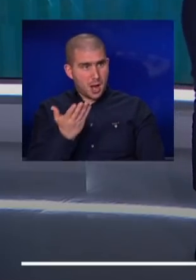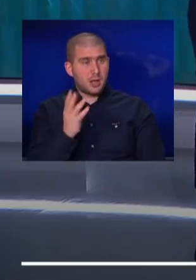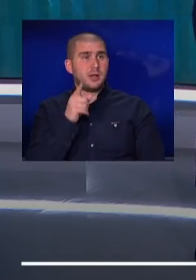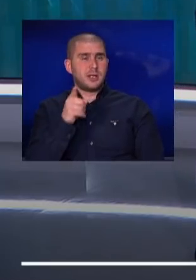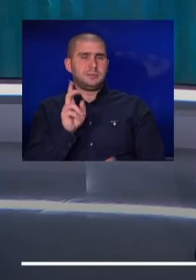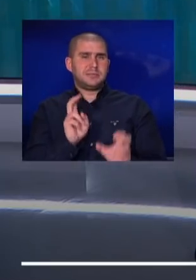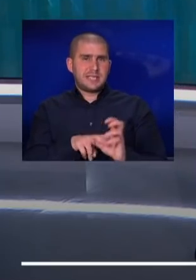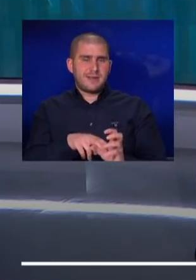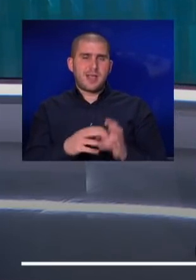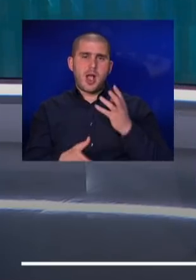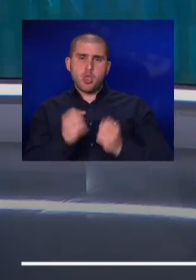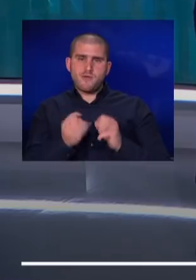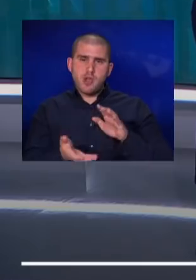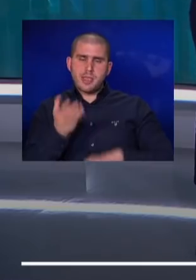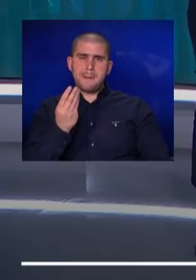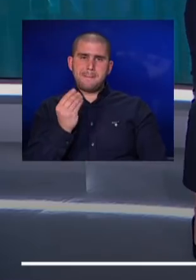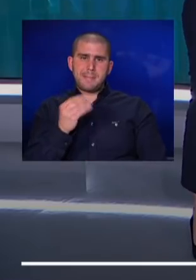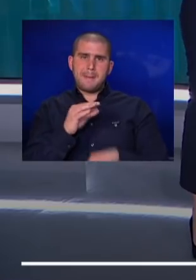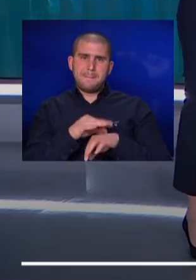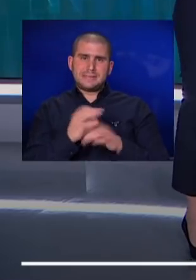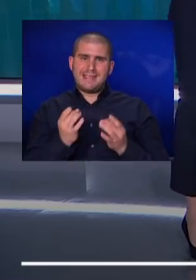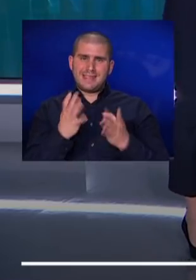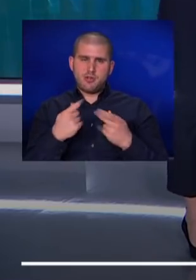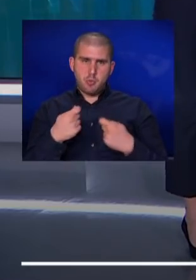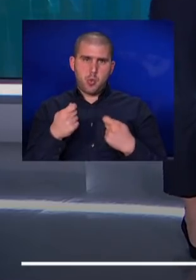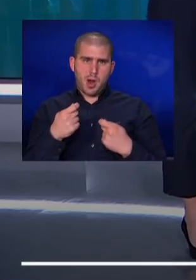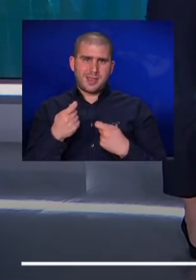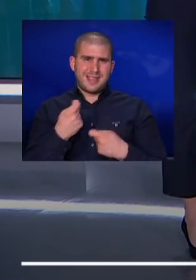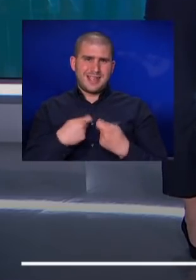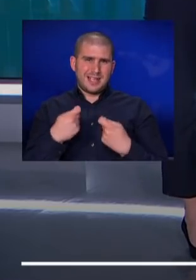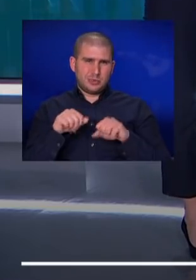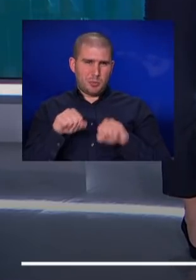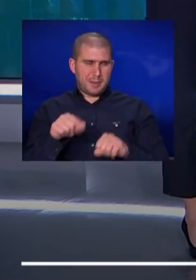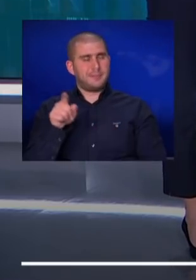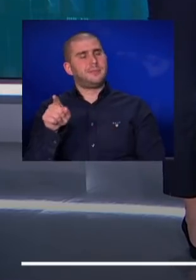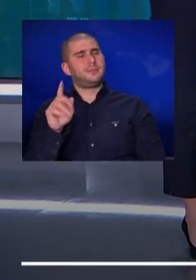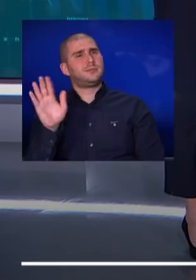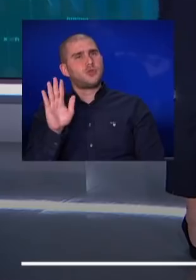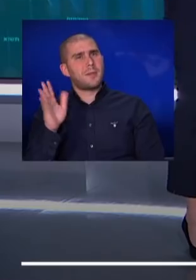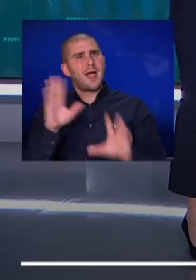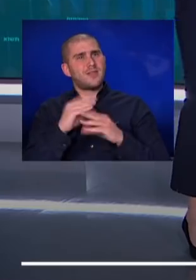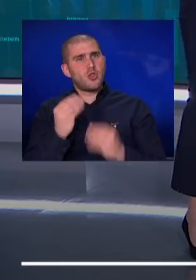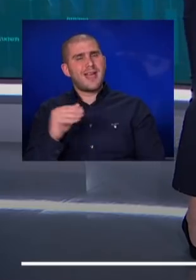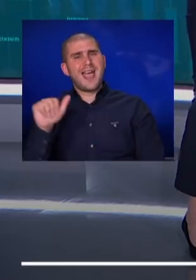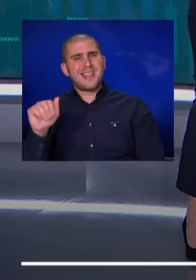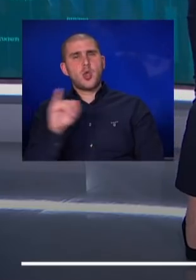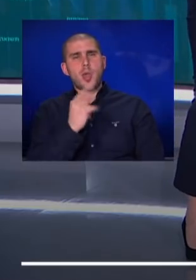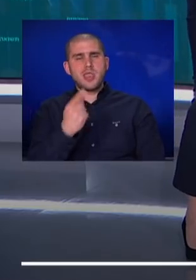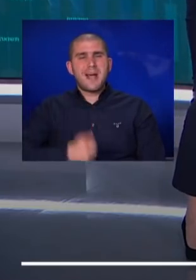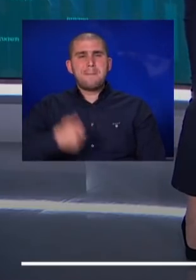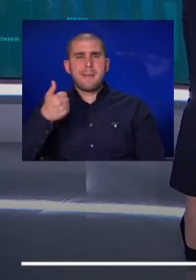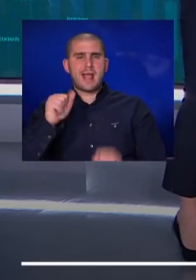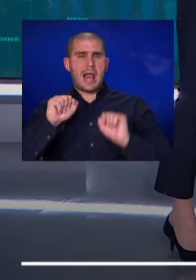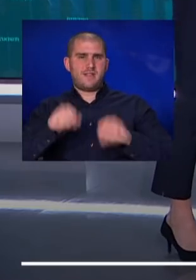היא מצטרפת לתנובה שאלתה את מחירי הבשר הטרי שהיא מוכרת לכימונאים בעניין הזה בואו נגיד שלום וערב טוב לאיתן יוחננוב מנכ״ל